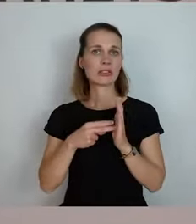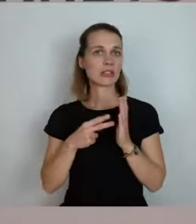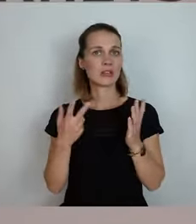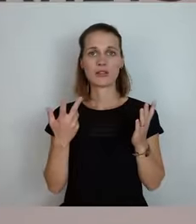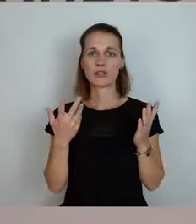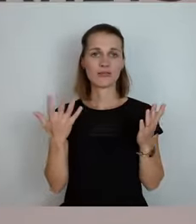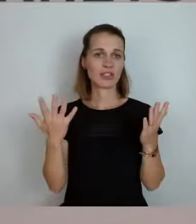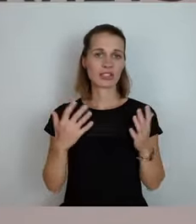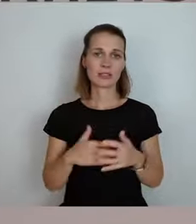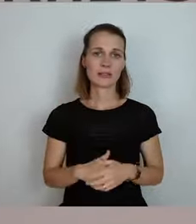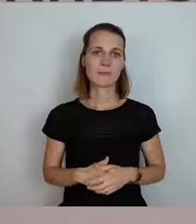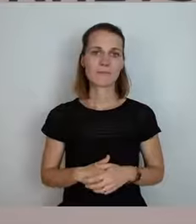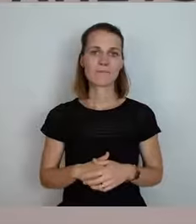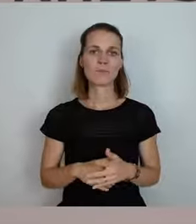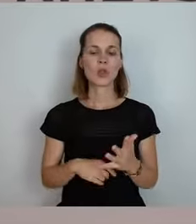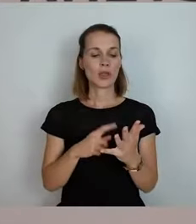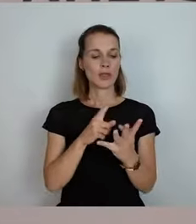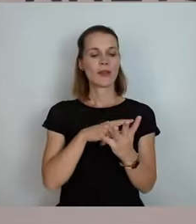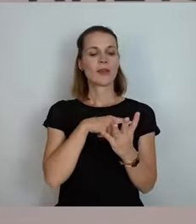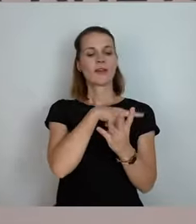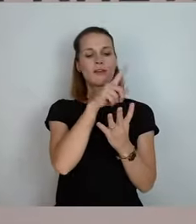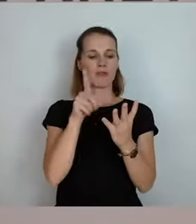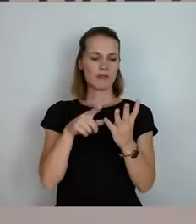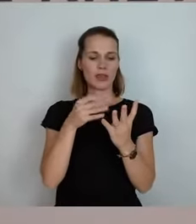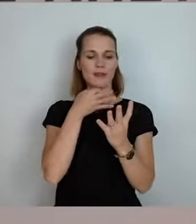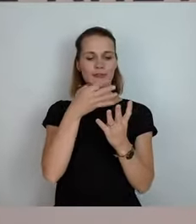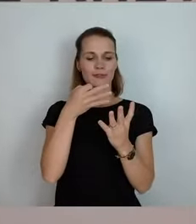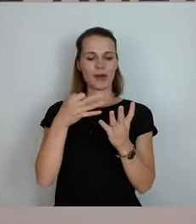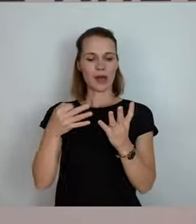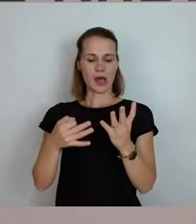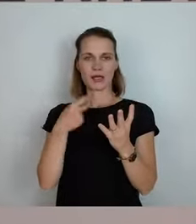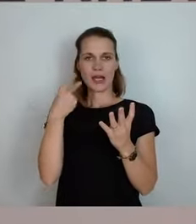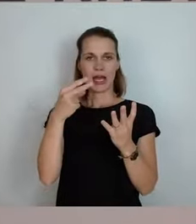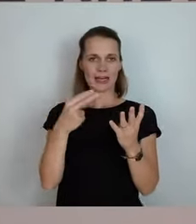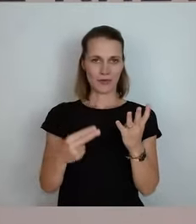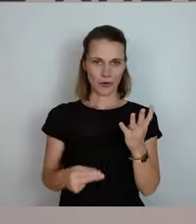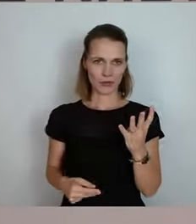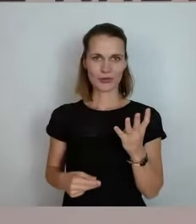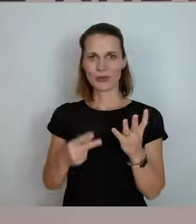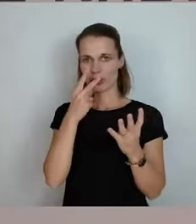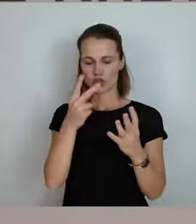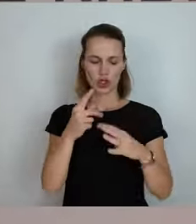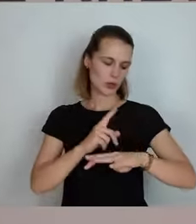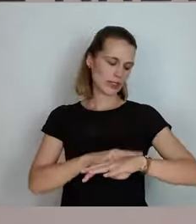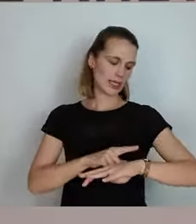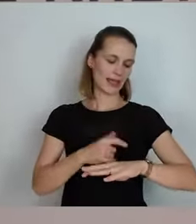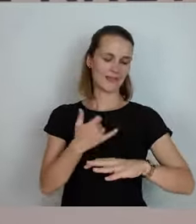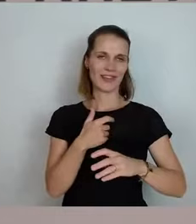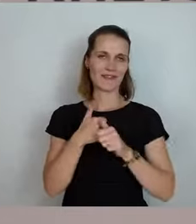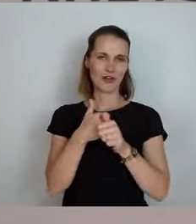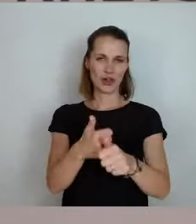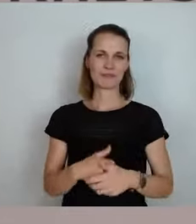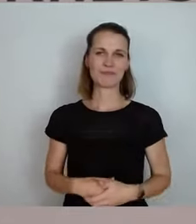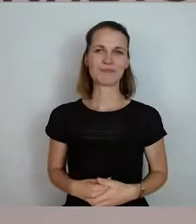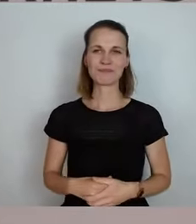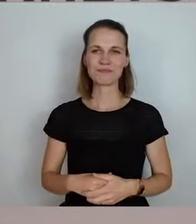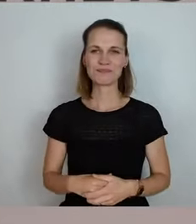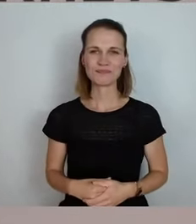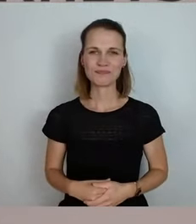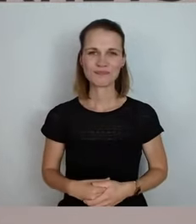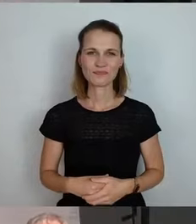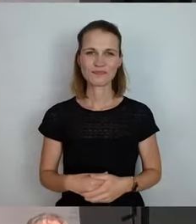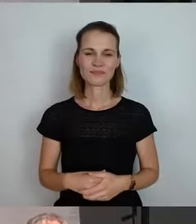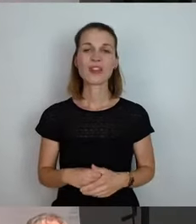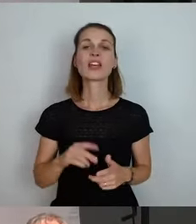Sollen wir mal die vier Fragen hintereinander machen? Dann gucken wir mal, wie wir dann durch die Zeit kommen. Ich habe es mir aufgeschrieben. Das ist eine Idee. Herr Dönert, dann Dr.